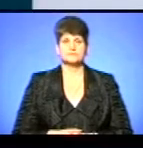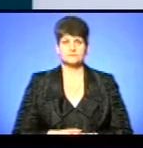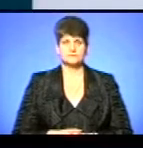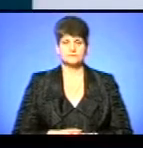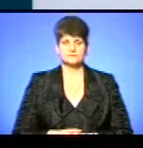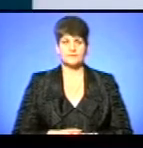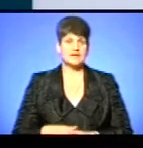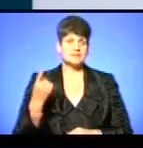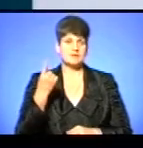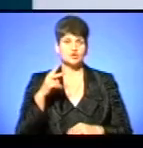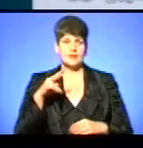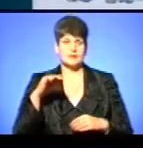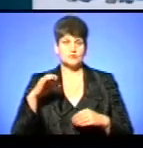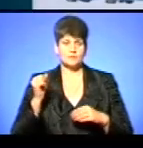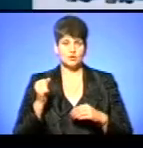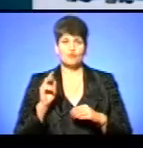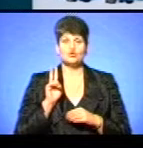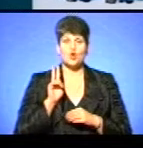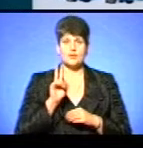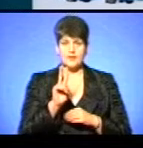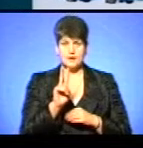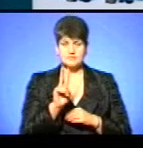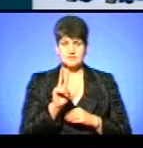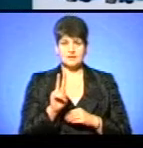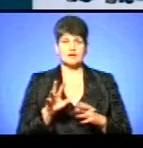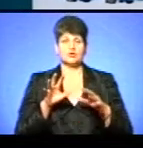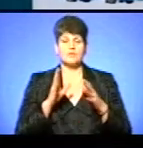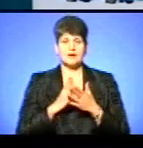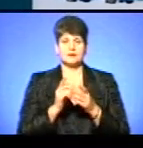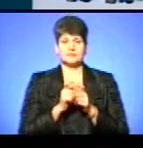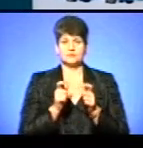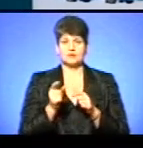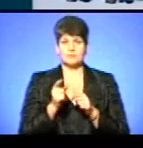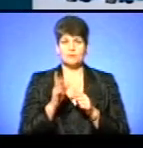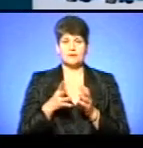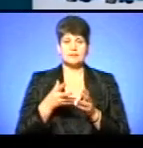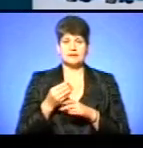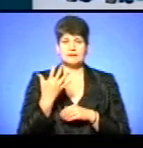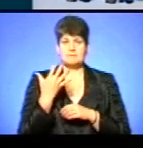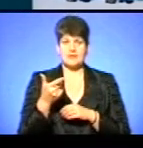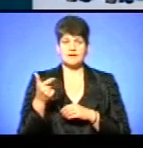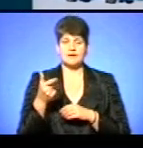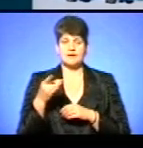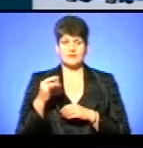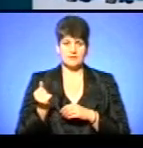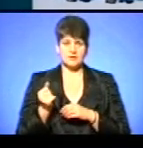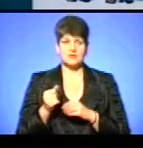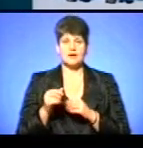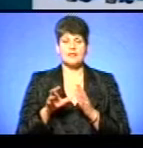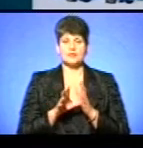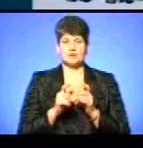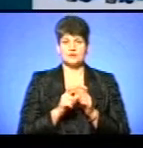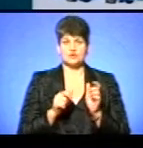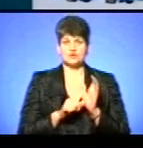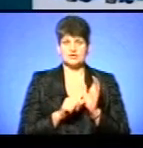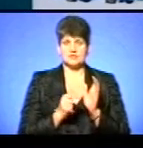З 1 листопада у тролейбусах власники картки Тернополянина платитимуть 5 гривень електронного квитка. 6 гривень і